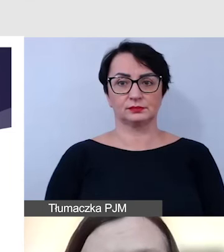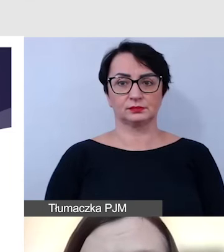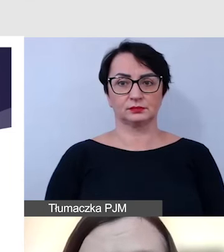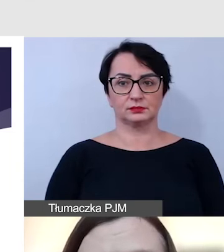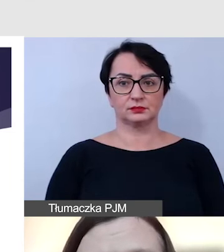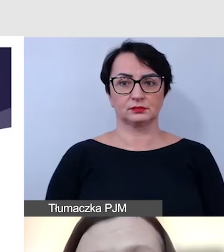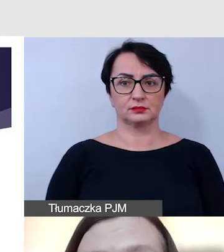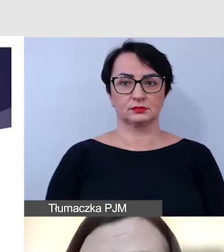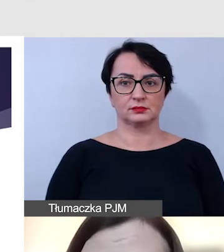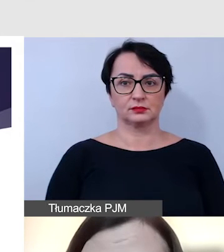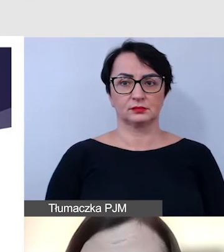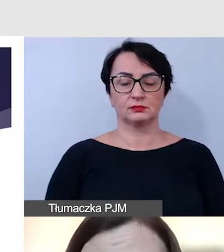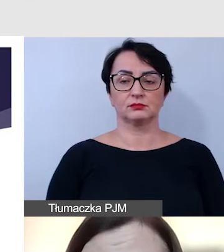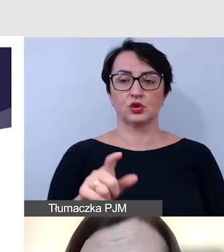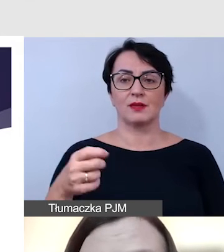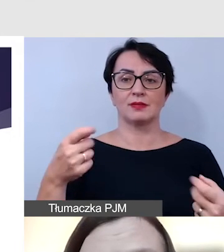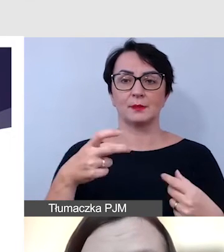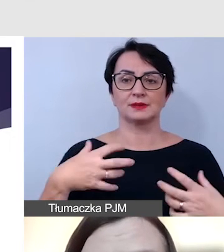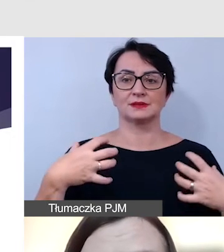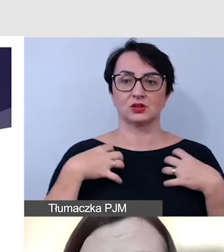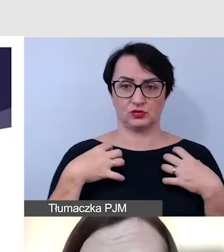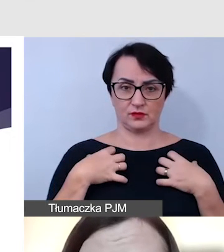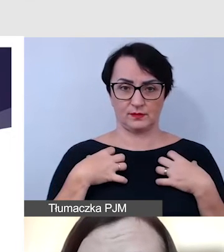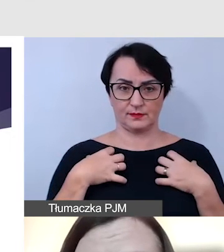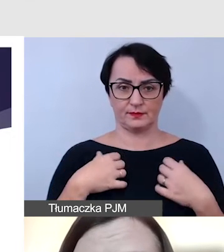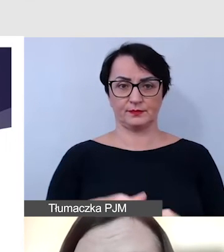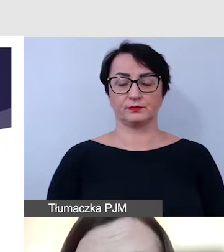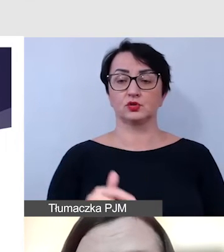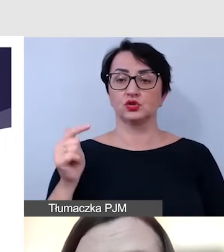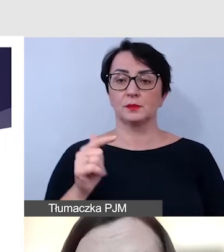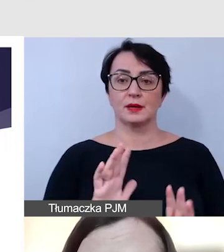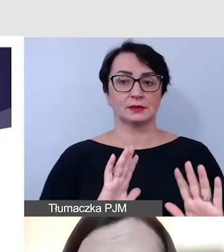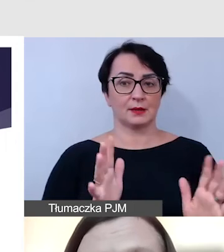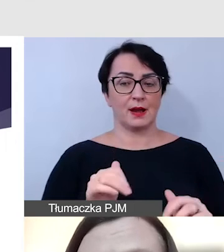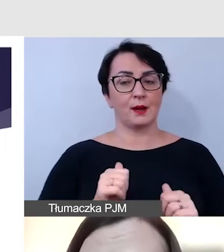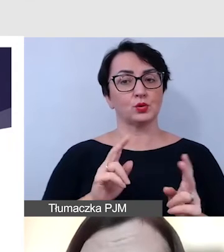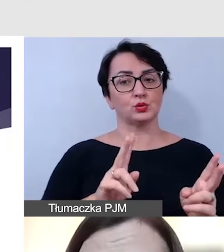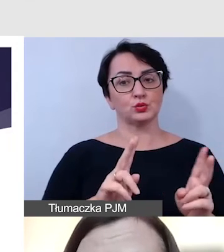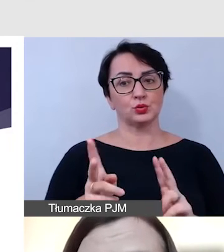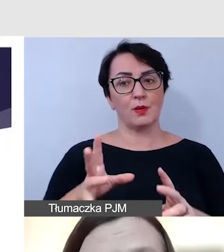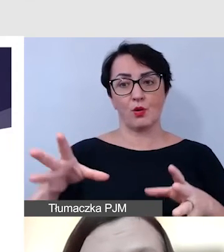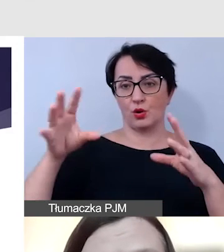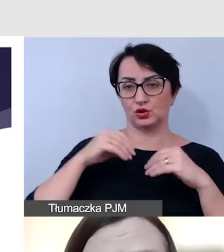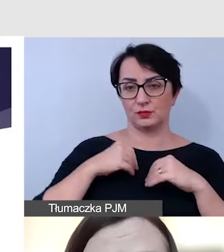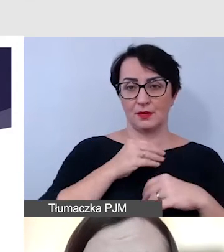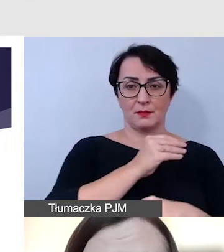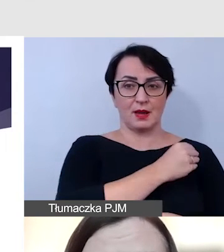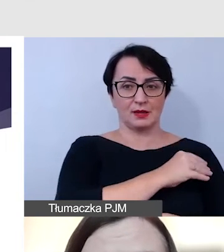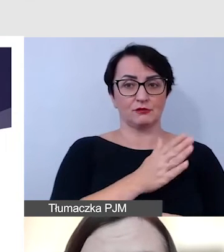w zakresie napisów na żywo dbamy o to, by tłumacze otrzymali